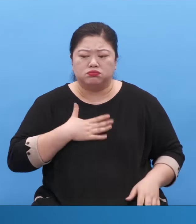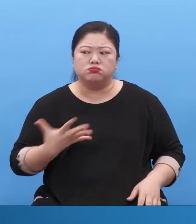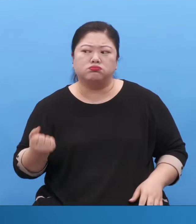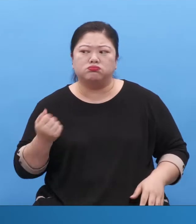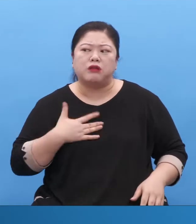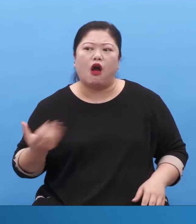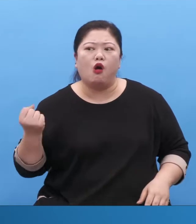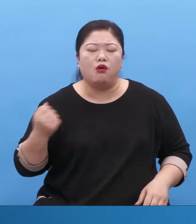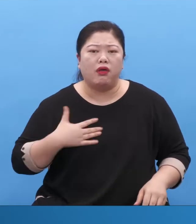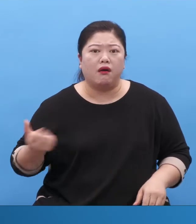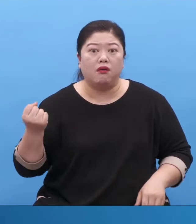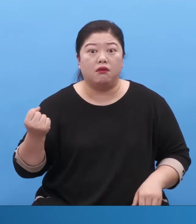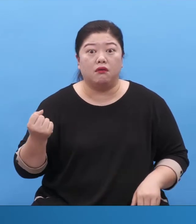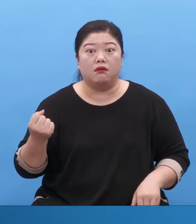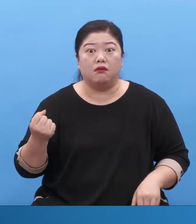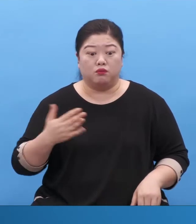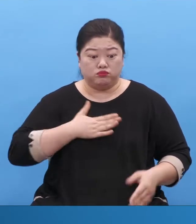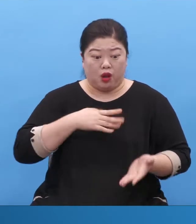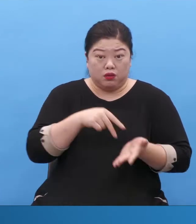이스라엘이 자기 거라고 빡빡 세워요.